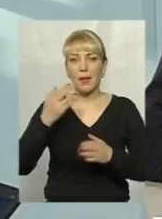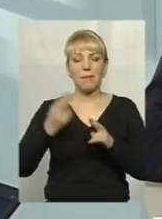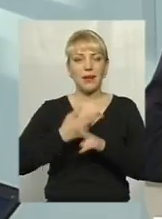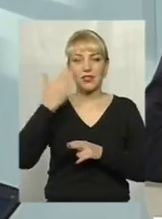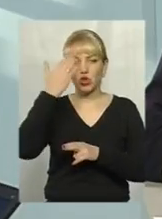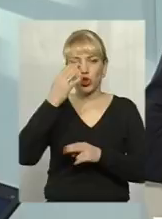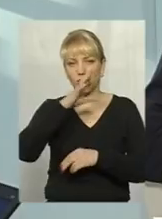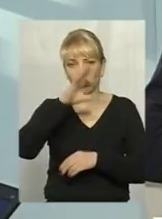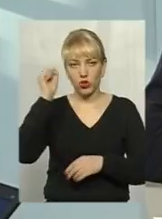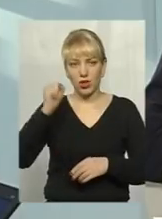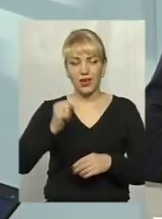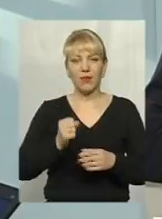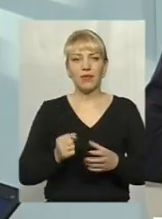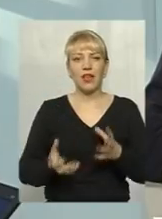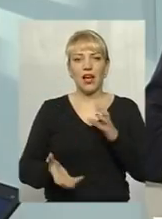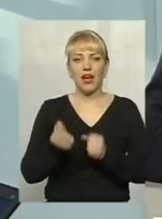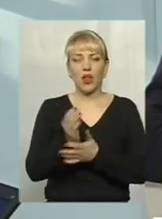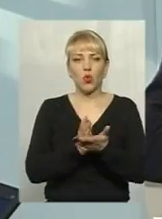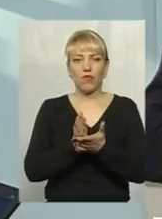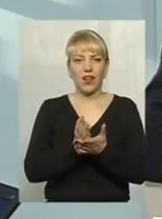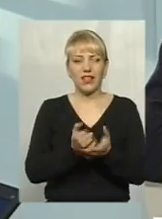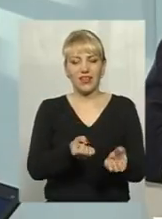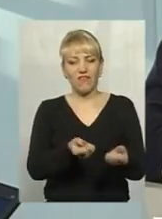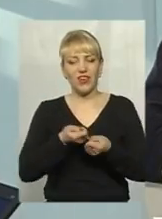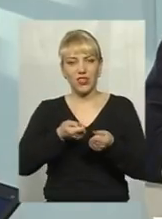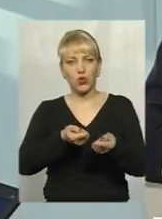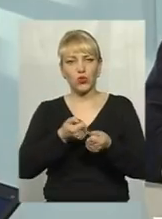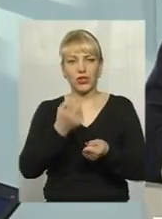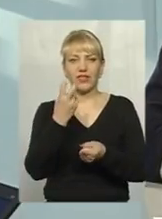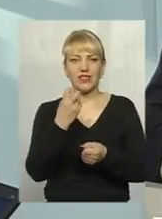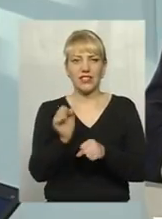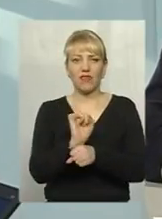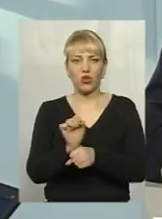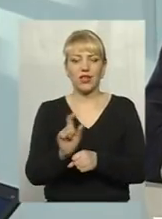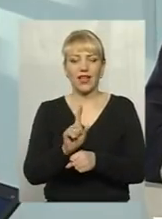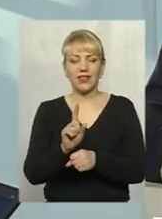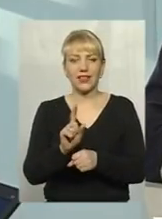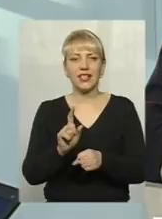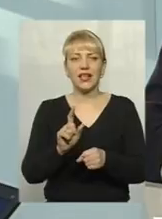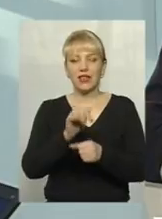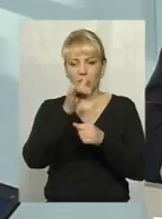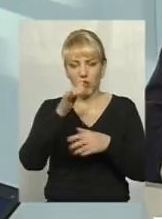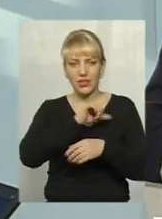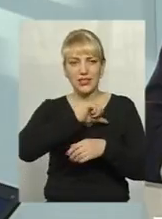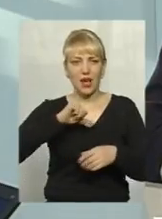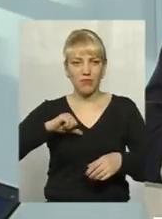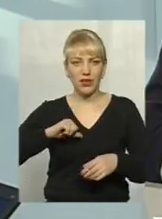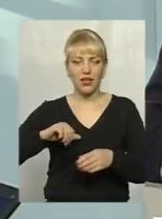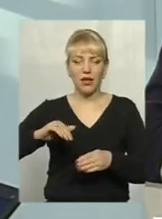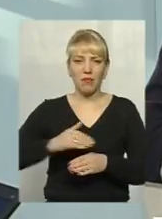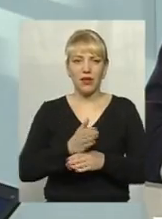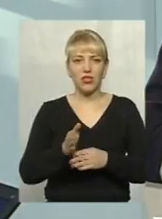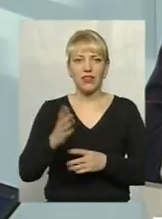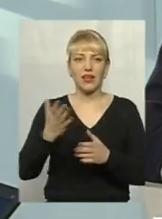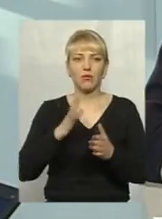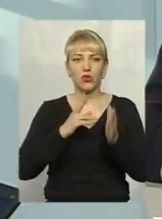рятувальники витягнули більше 200 автомобілів, в яких знаходились люди, які не могли самостійно пересуватися. В яких знаходилось більше